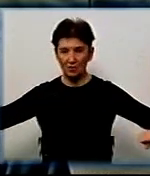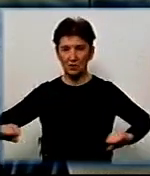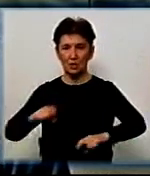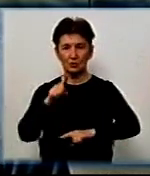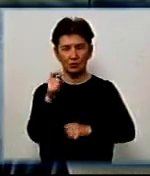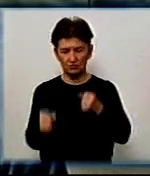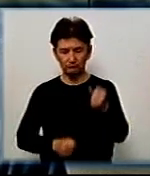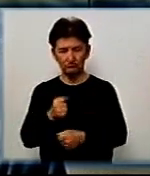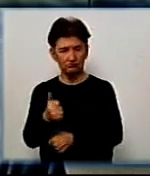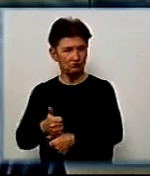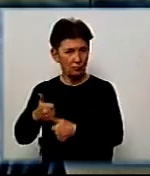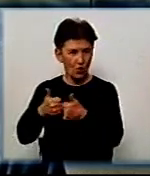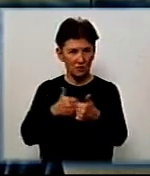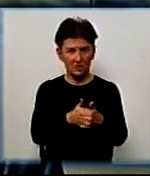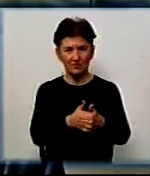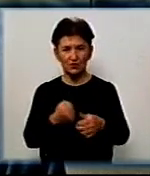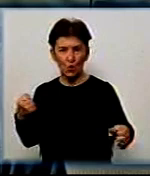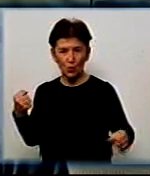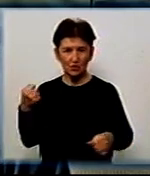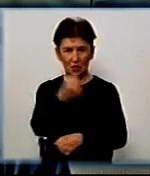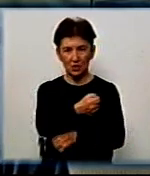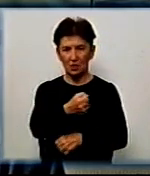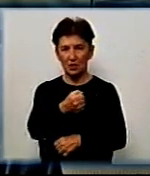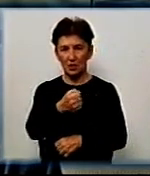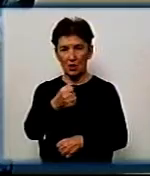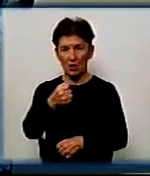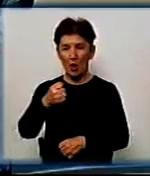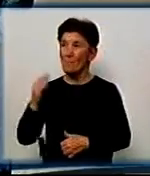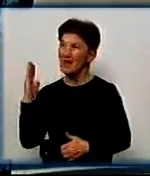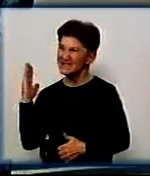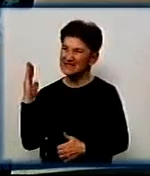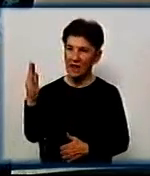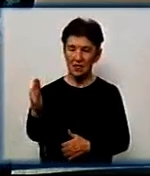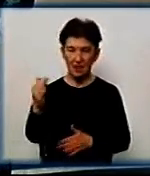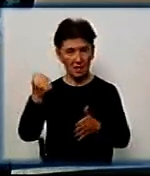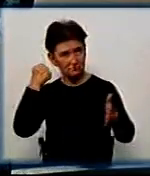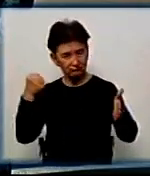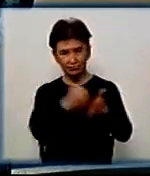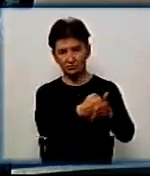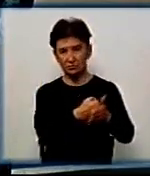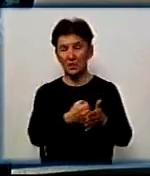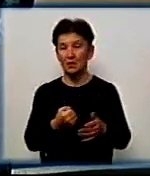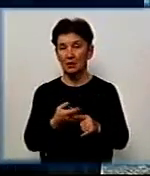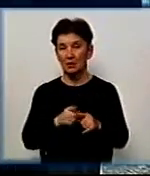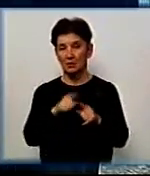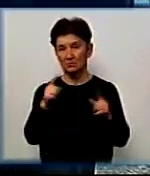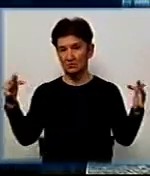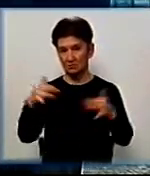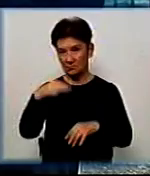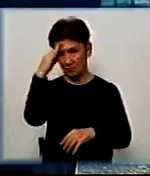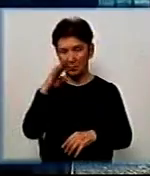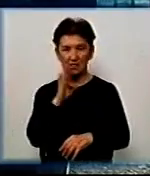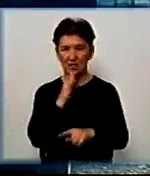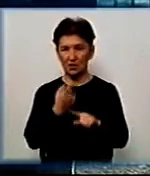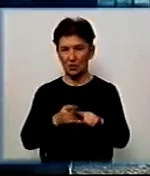погнався за ним, він його догнав, ударив, потім пхнув об стінку. У дворі Кропивницької школи номер два зібрались батьки з дітьми, які